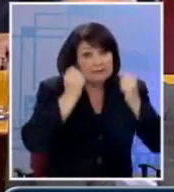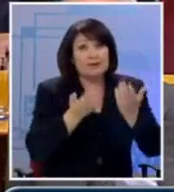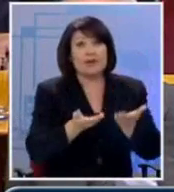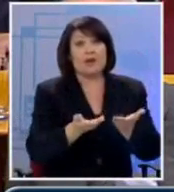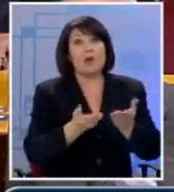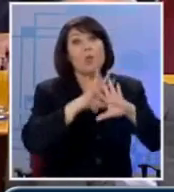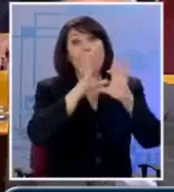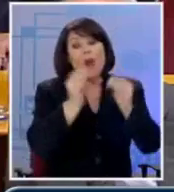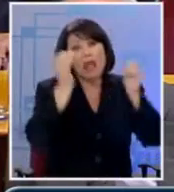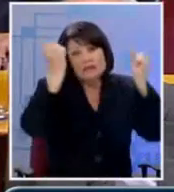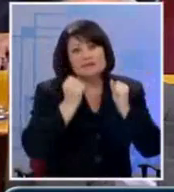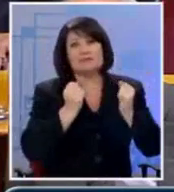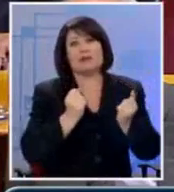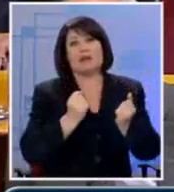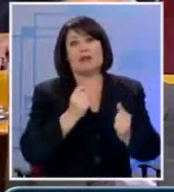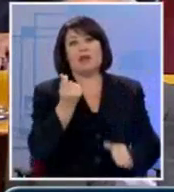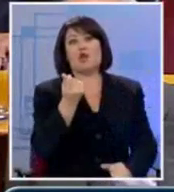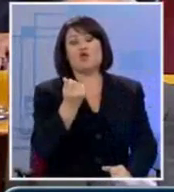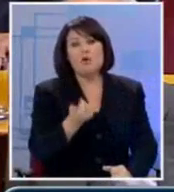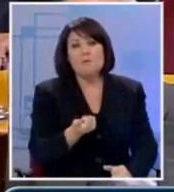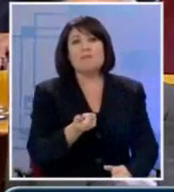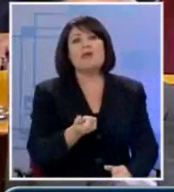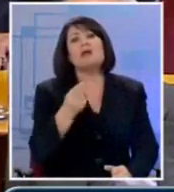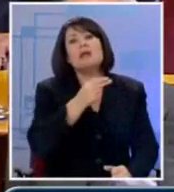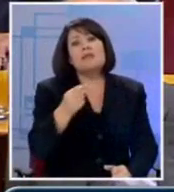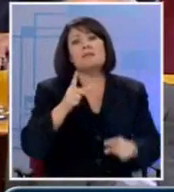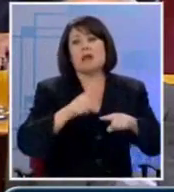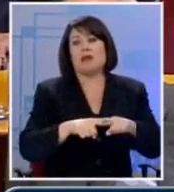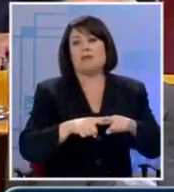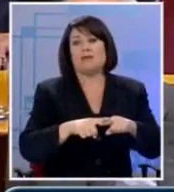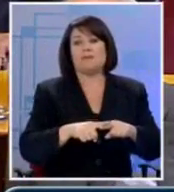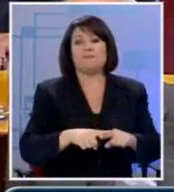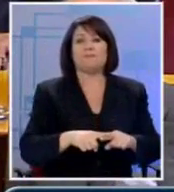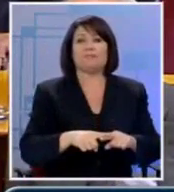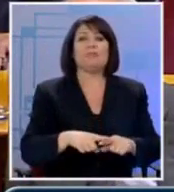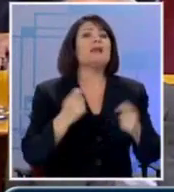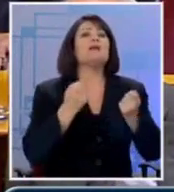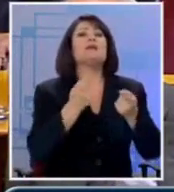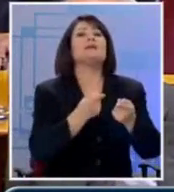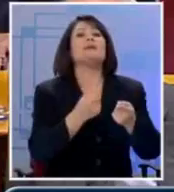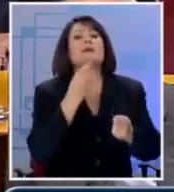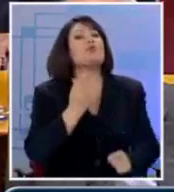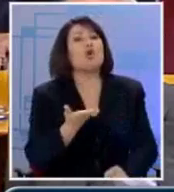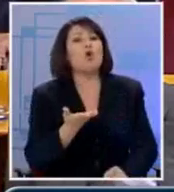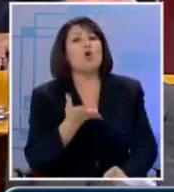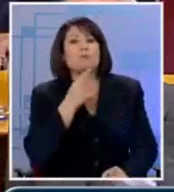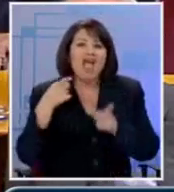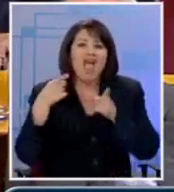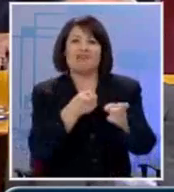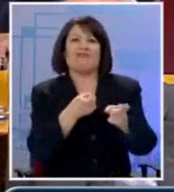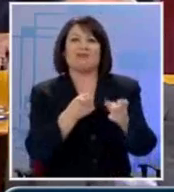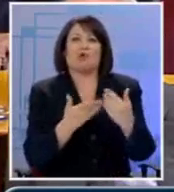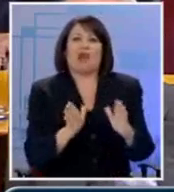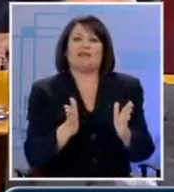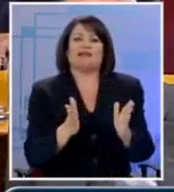έβλαψε τα πάντα, την εθνική οικονομία και την εθνική υπόθεση. Και για να το κάνει αυτό εκβίασε ανοιχτά